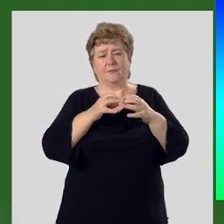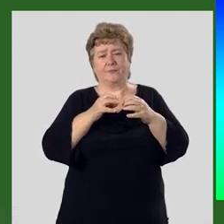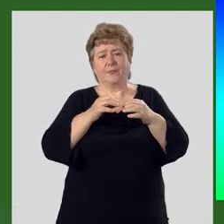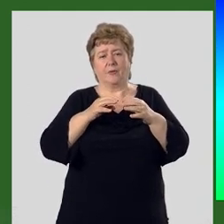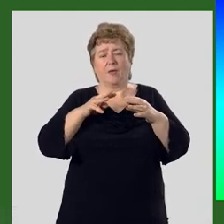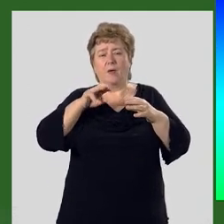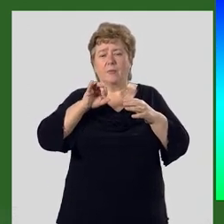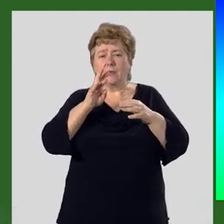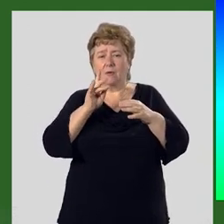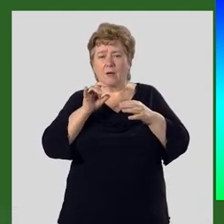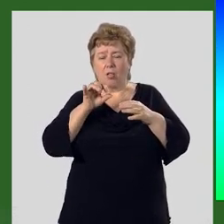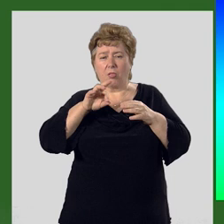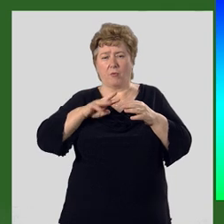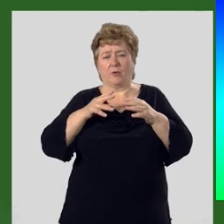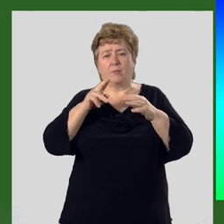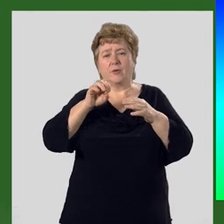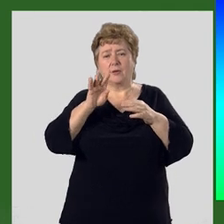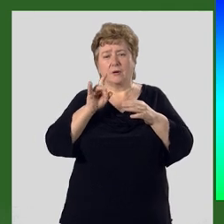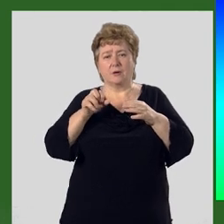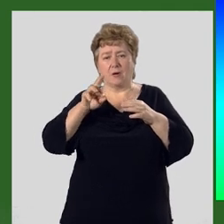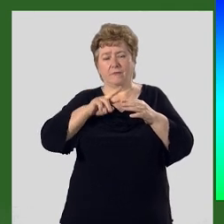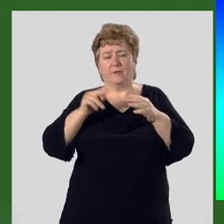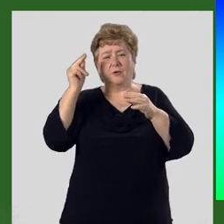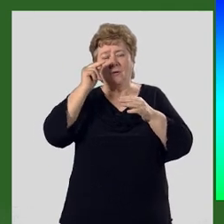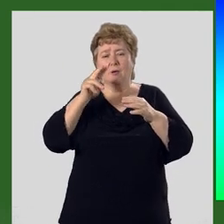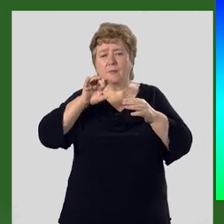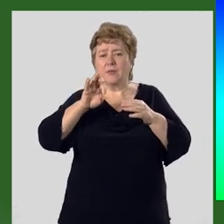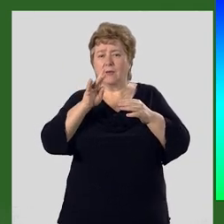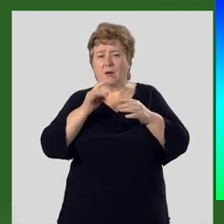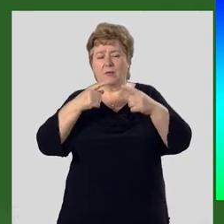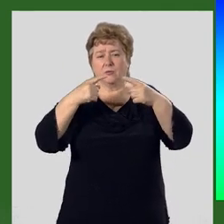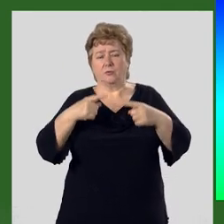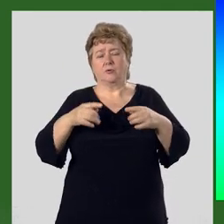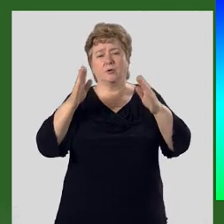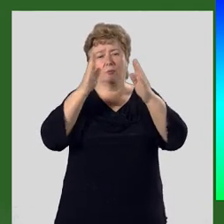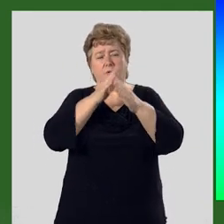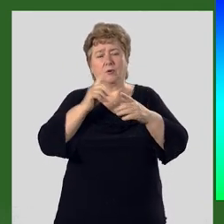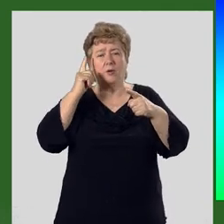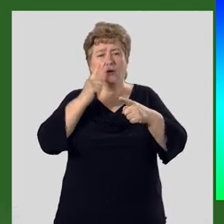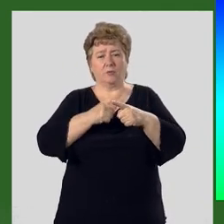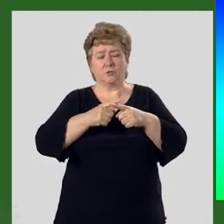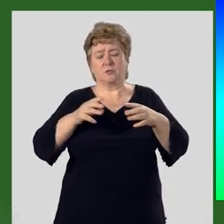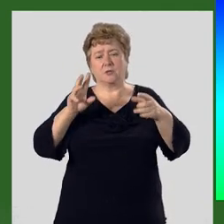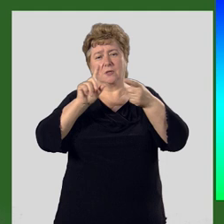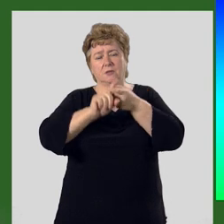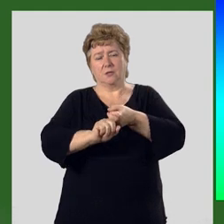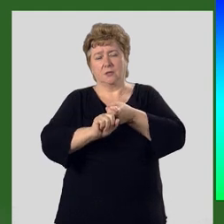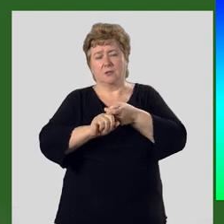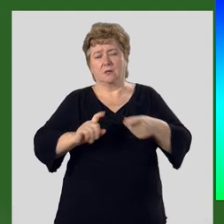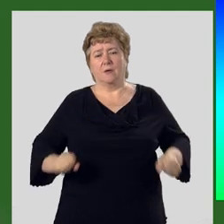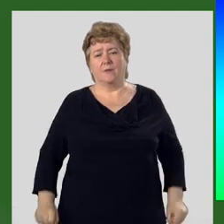Минералогия и петрография изучает минералы и другие природные химические соединения.